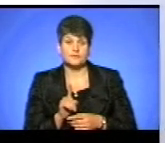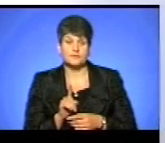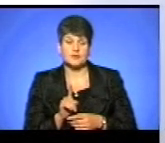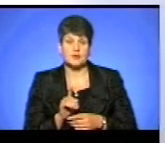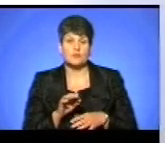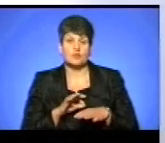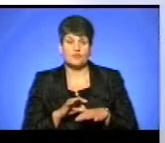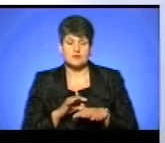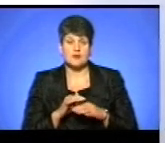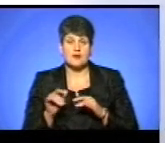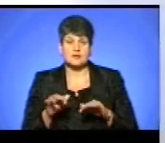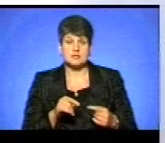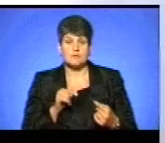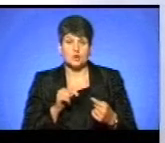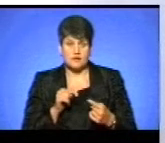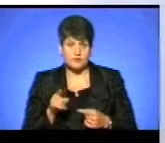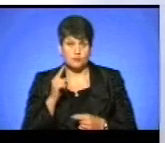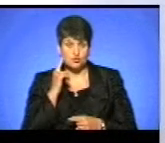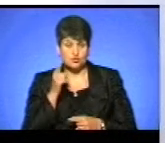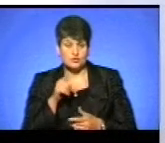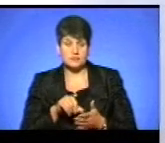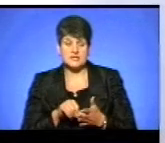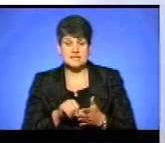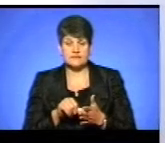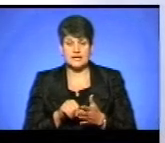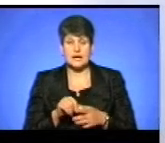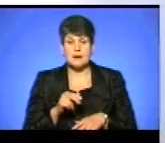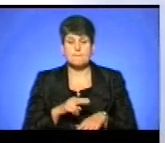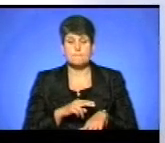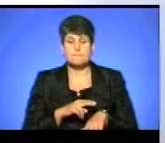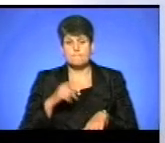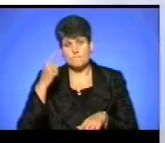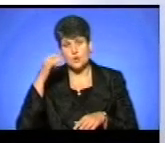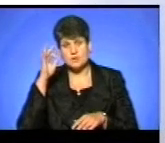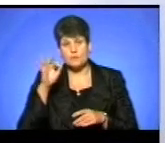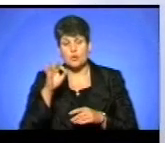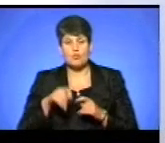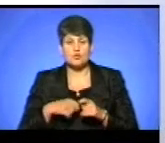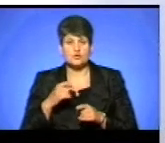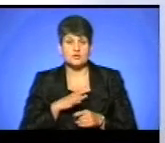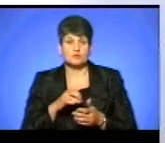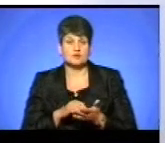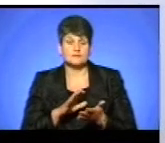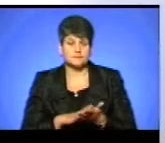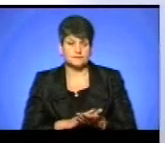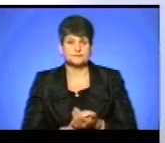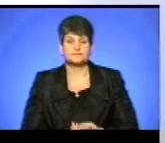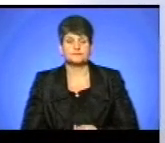проходження акції протесту. І так, як ми почули від представника поліції про порушення, які були зафіксовані.